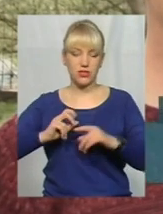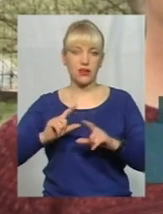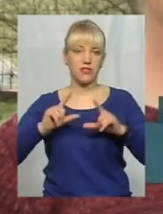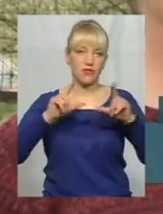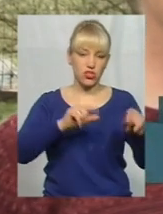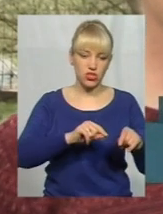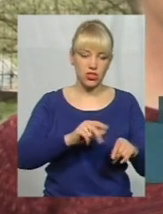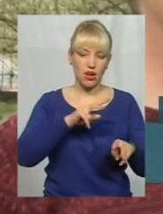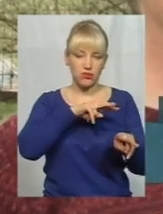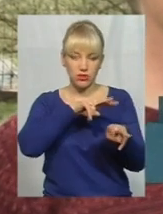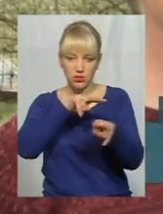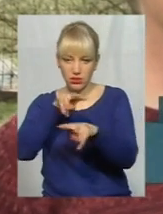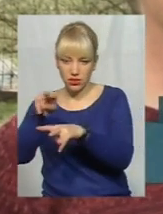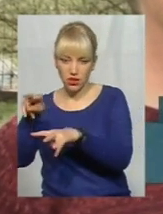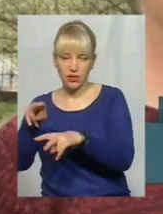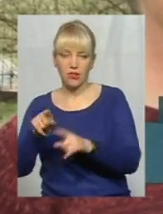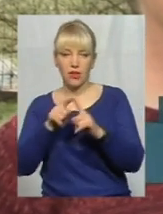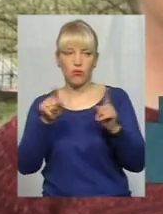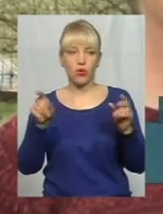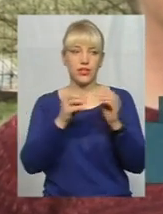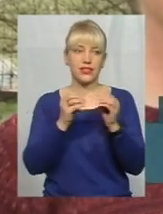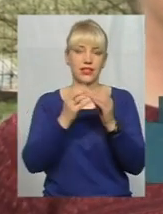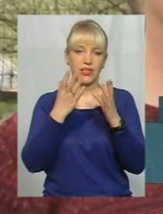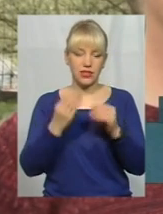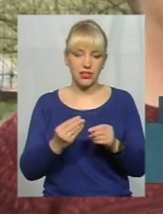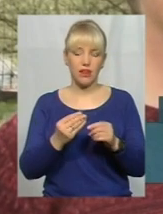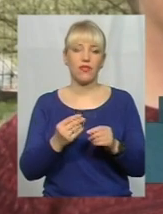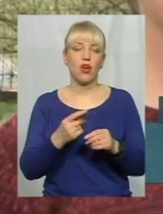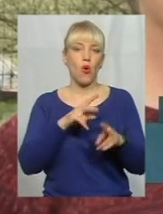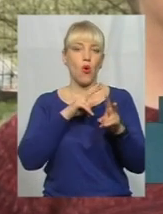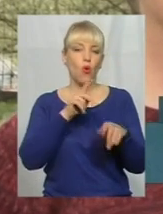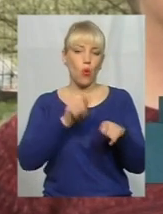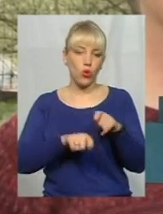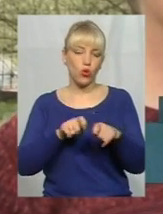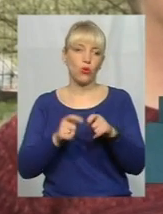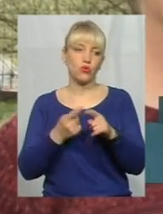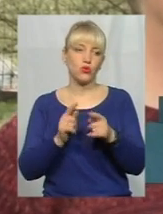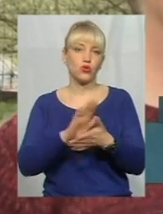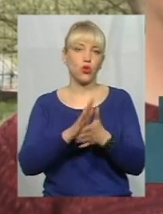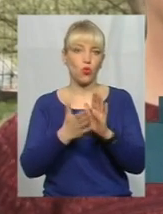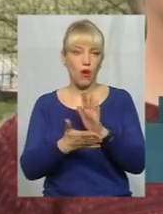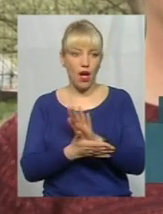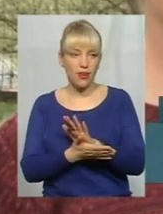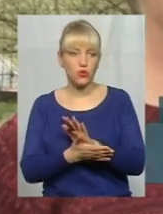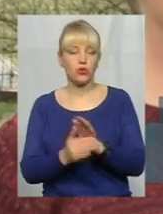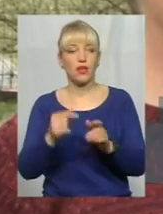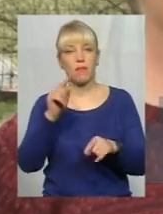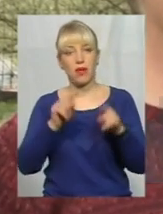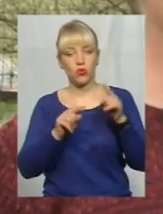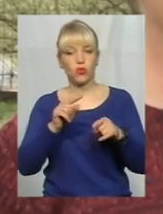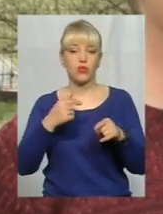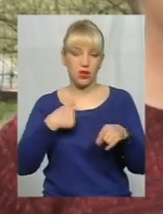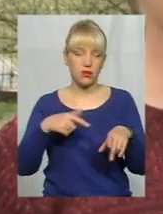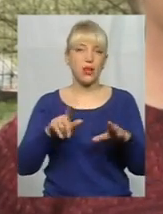оглядають цих тварин проти десяти днів, контролюємо ми ситуацію, і періодично, скажімо, випадки сказу